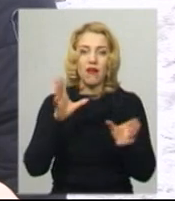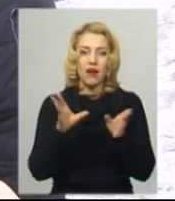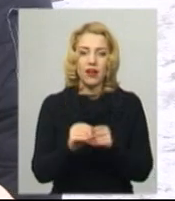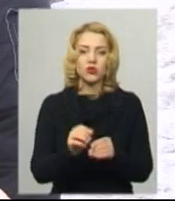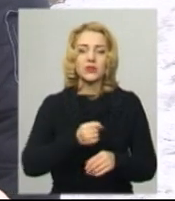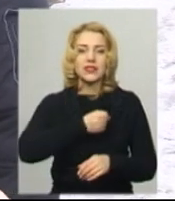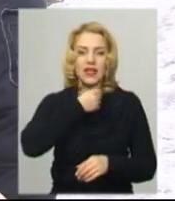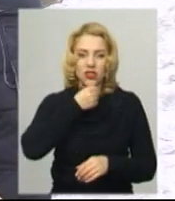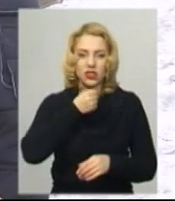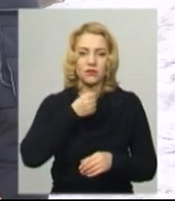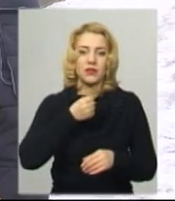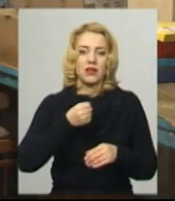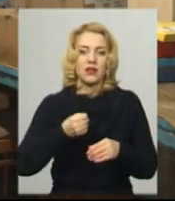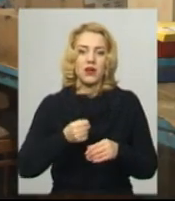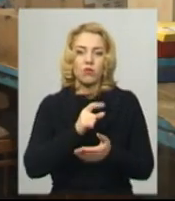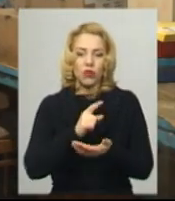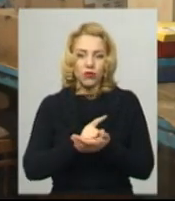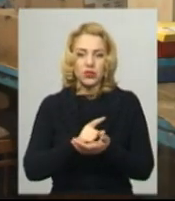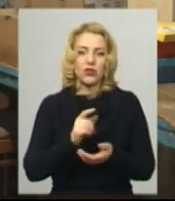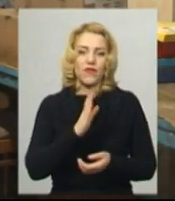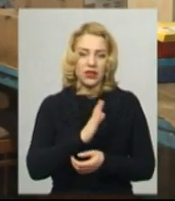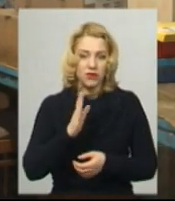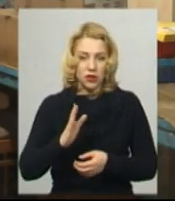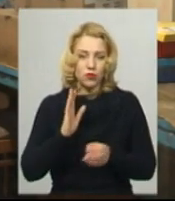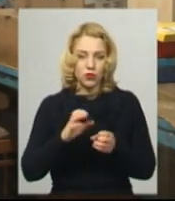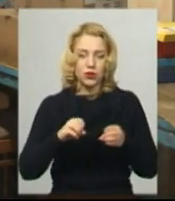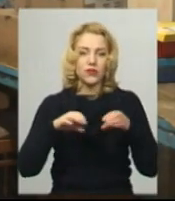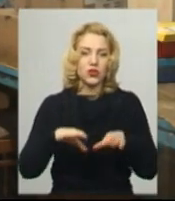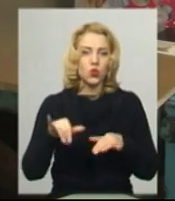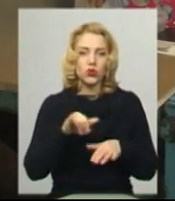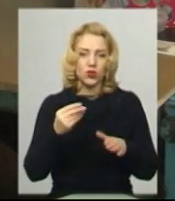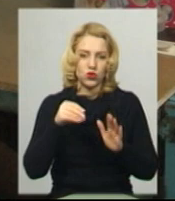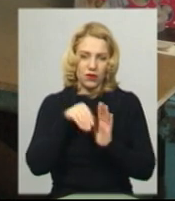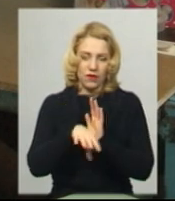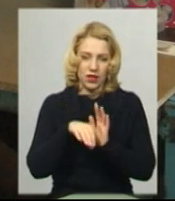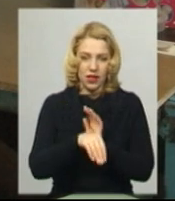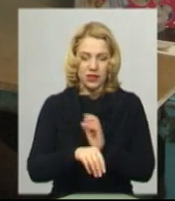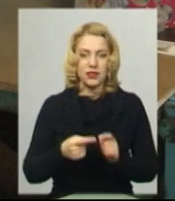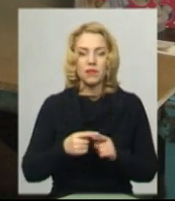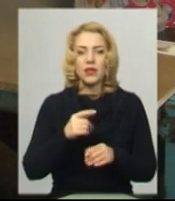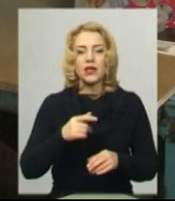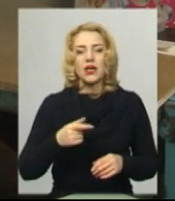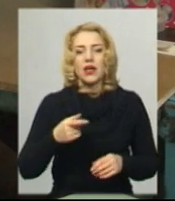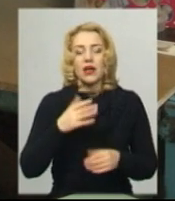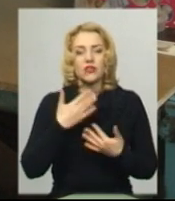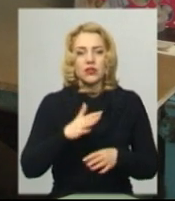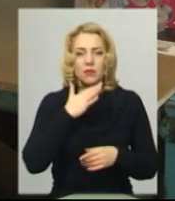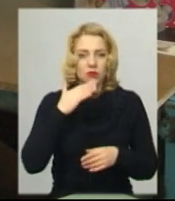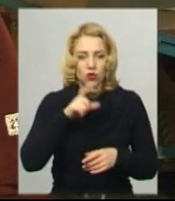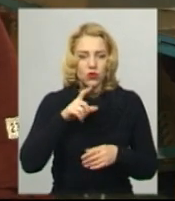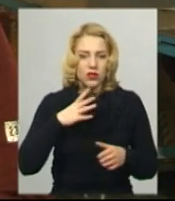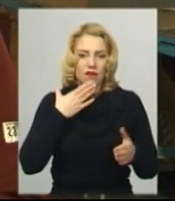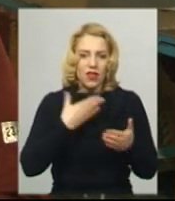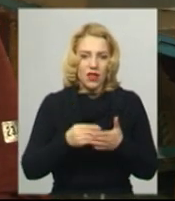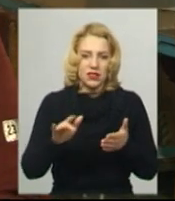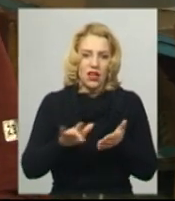вирішимо, куди ці гроші вкласти. Із 26 листопада працівники підприємства УТОСу відпустять за власний рахунок, де не можуть перебувати довше